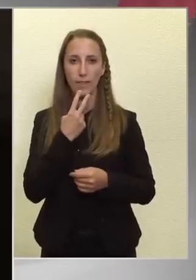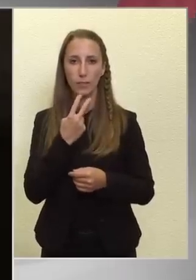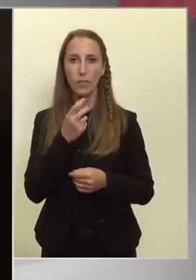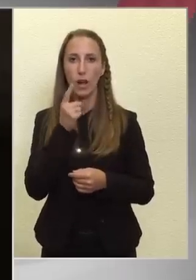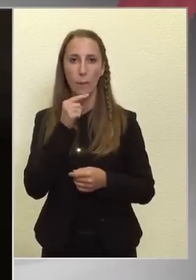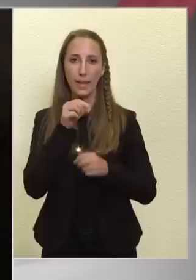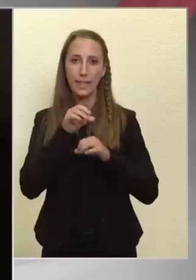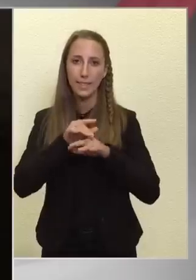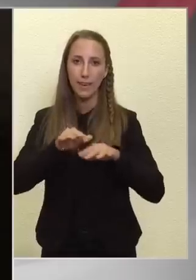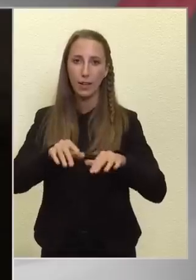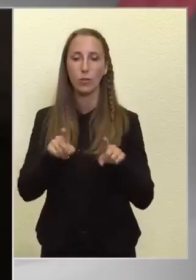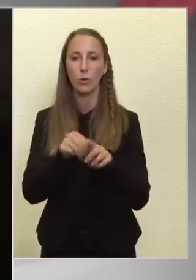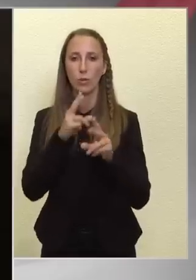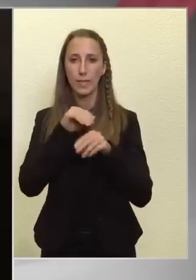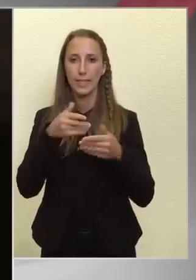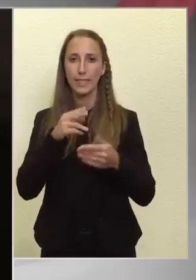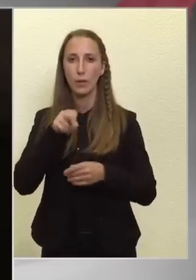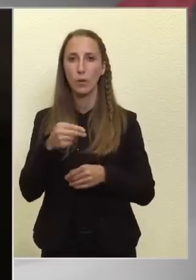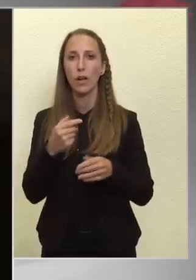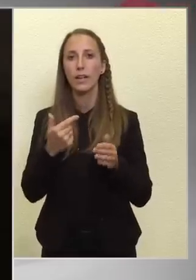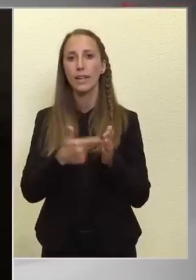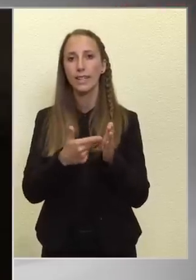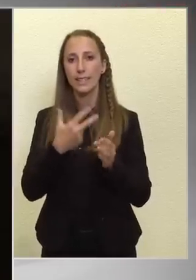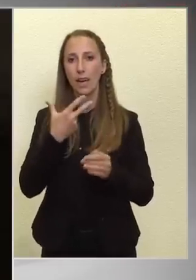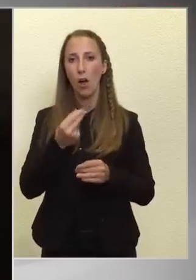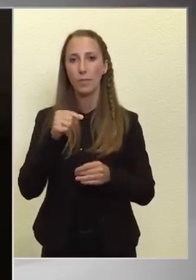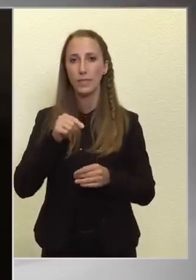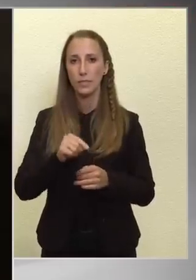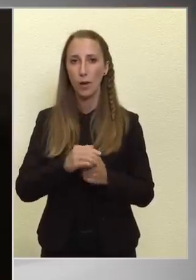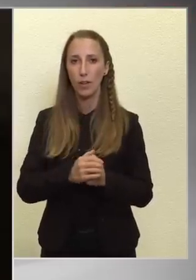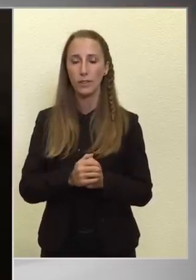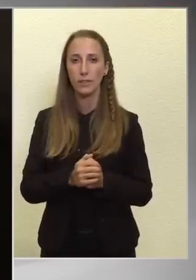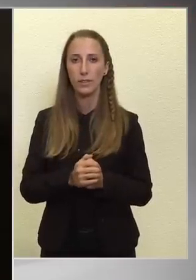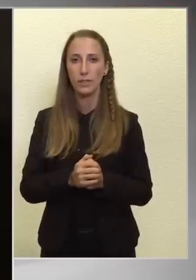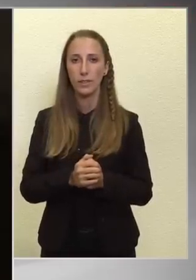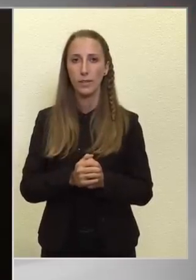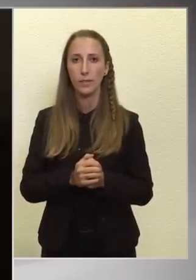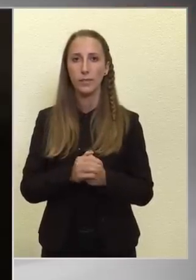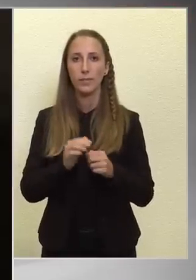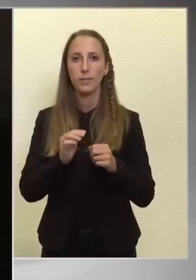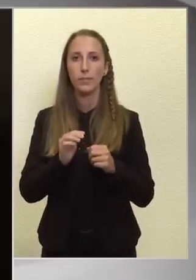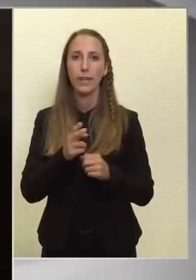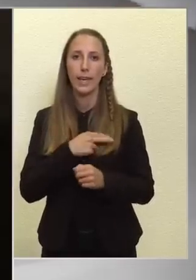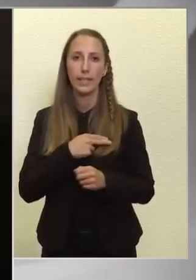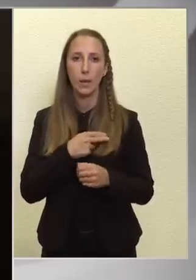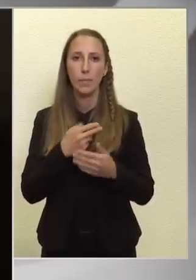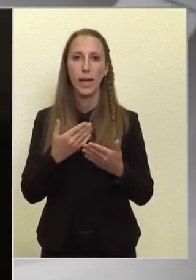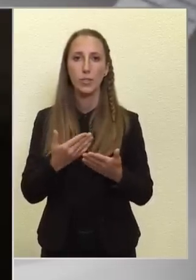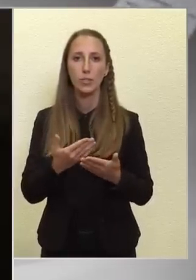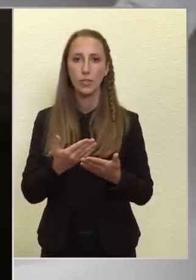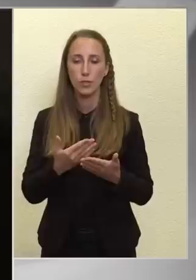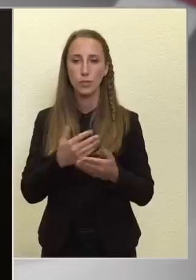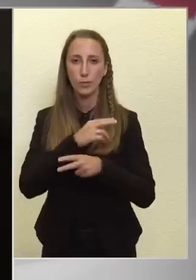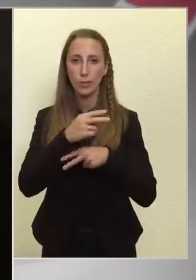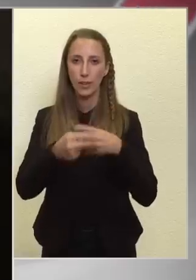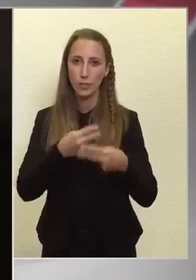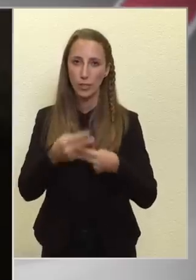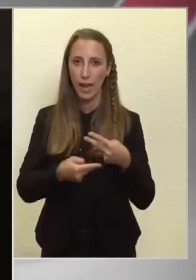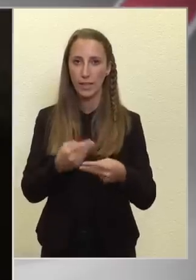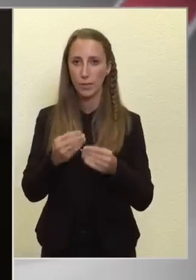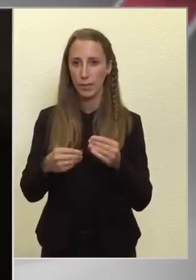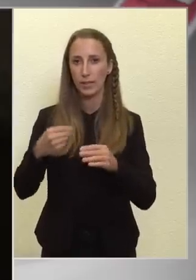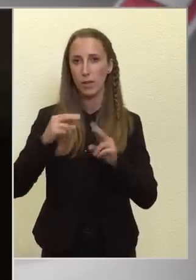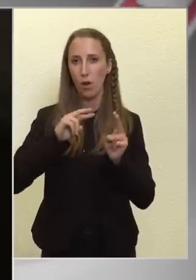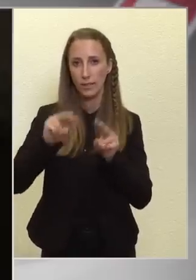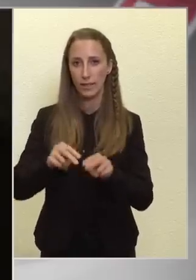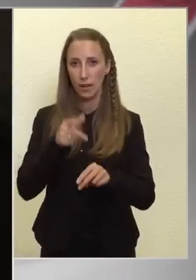kiszivárgott, úgy beszélte róla, hogy 2030-ban felül kell, vagy érdemes megvizsgálni azt, mert addigra